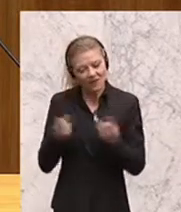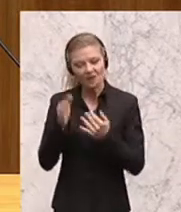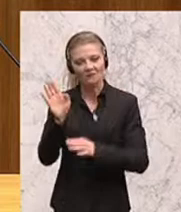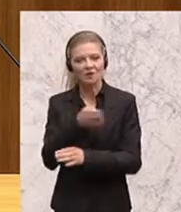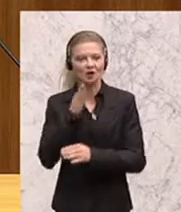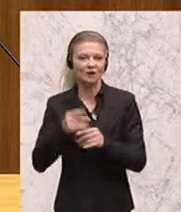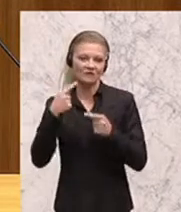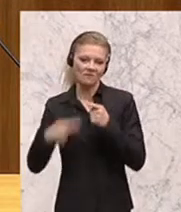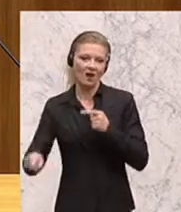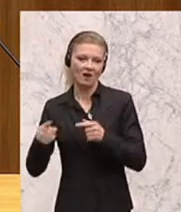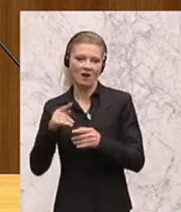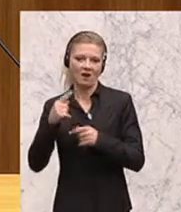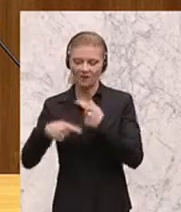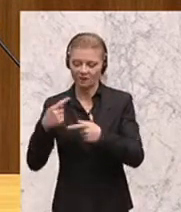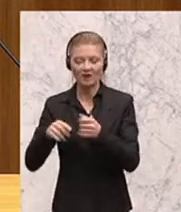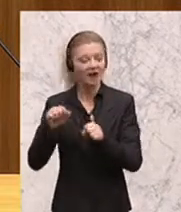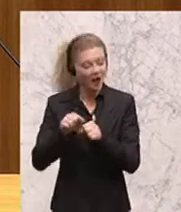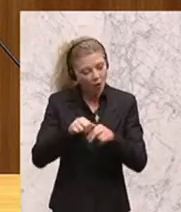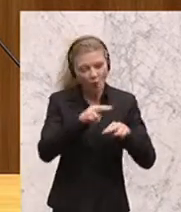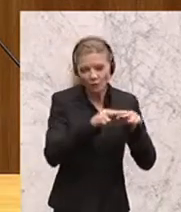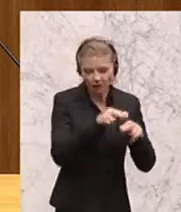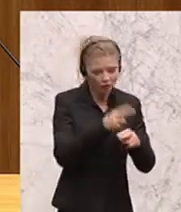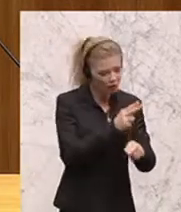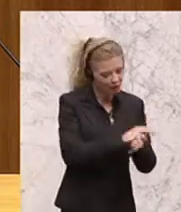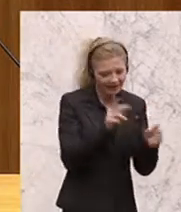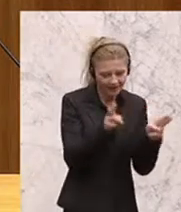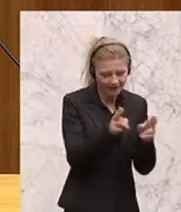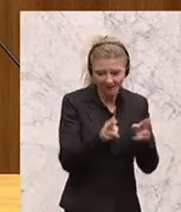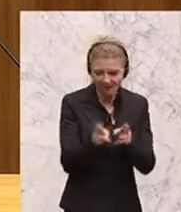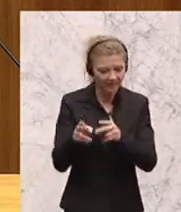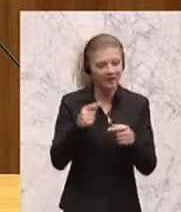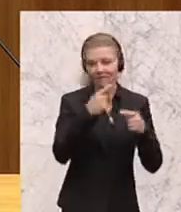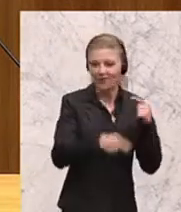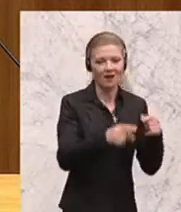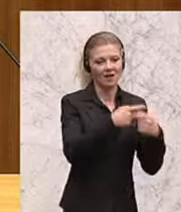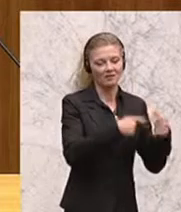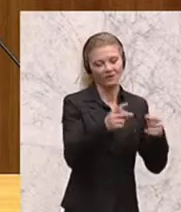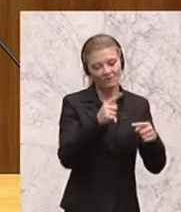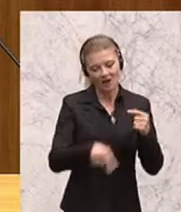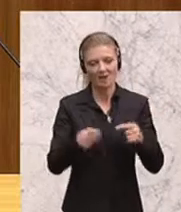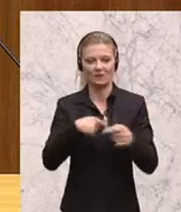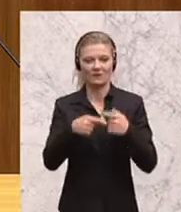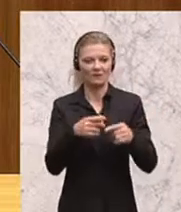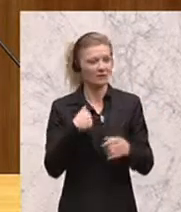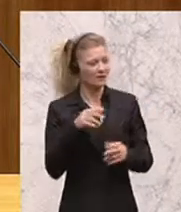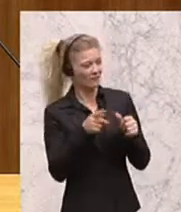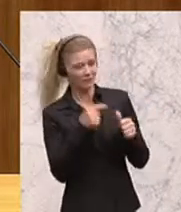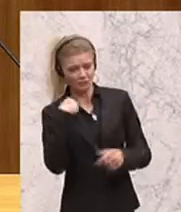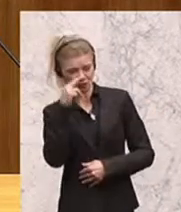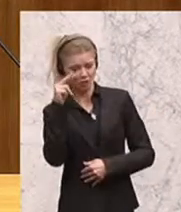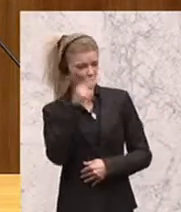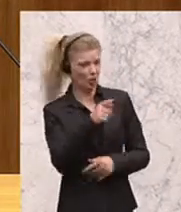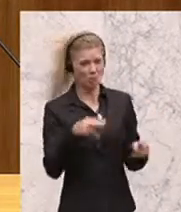einzelnen nationalstaatlichen Rahmen. Wenn man sich die Vorstädte von Paris oder anderen europäischen Staaten ansehen, das sind die